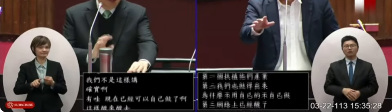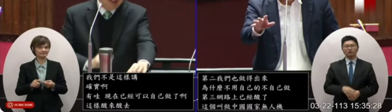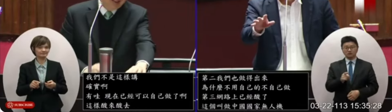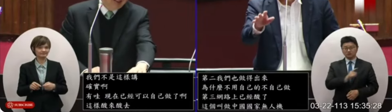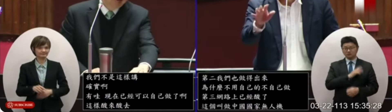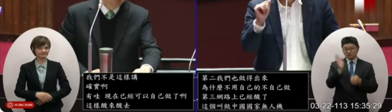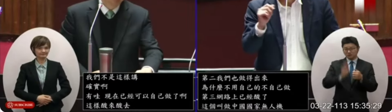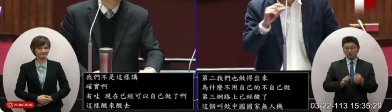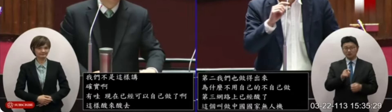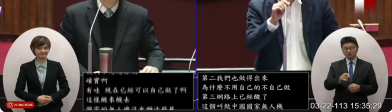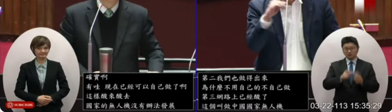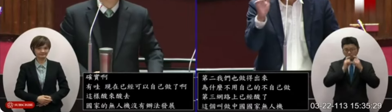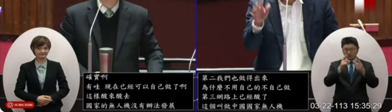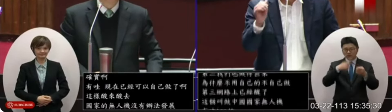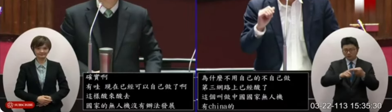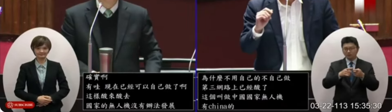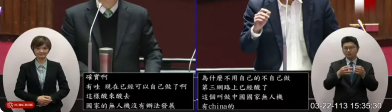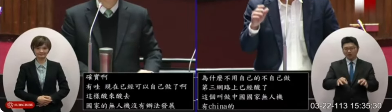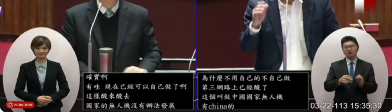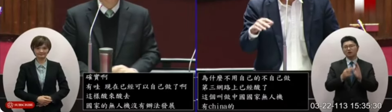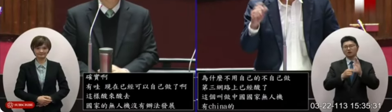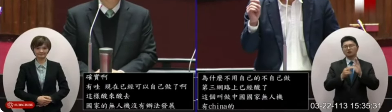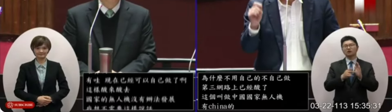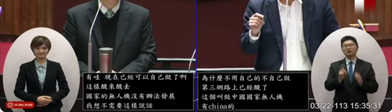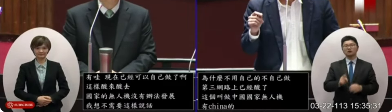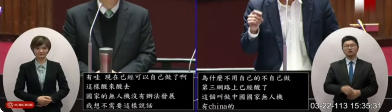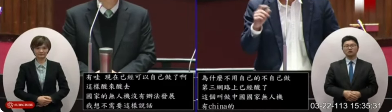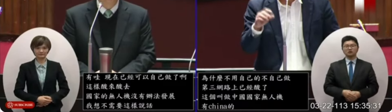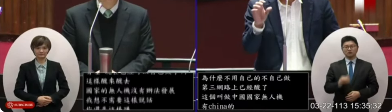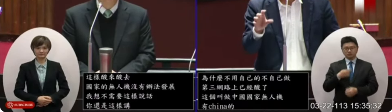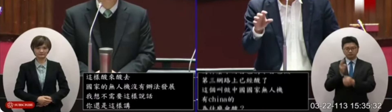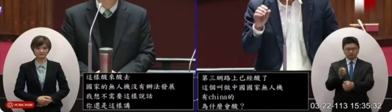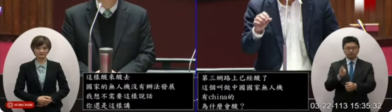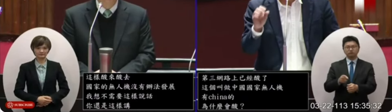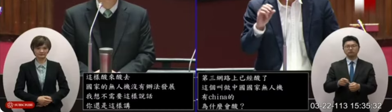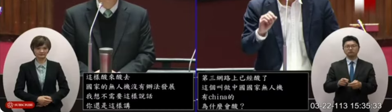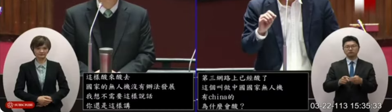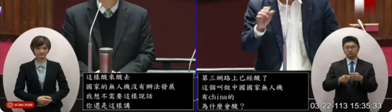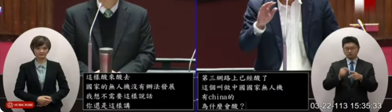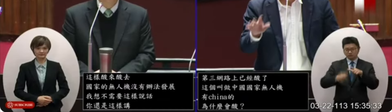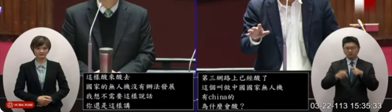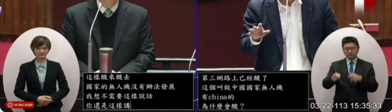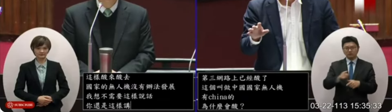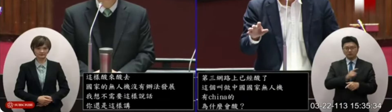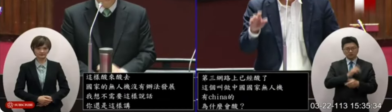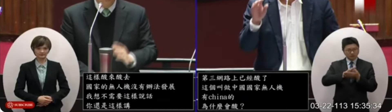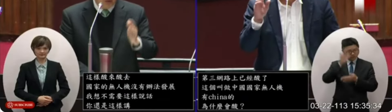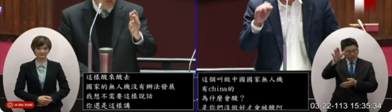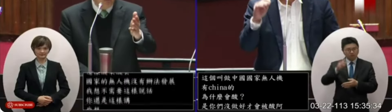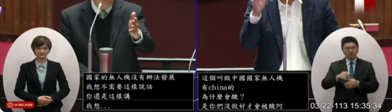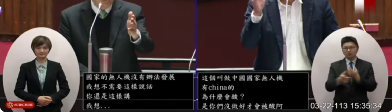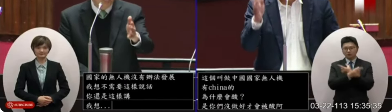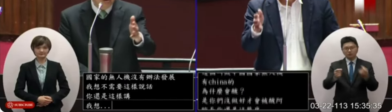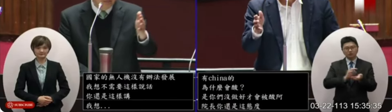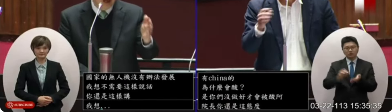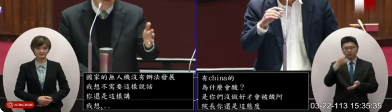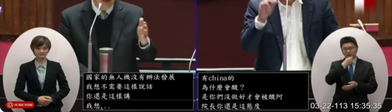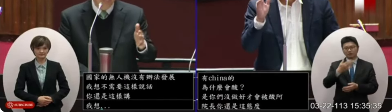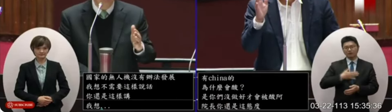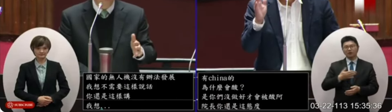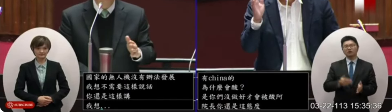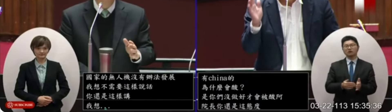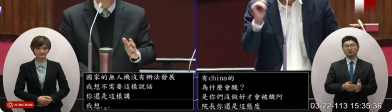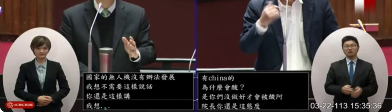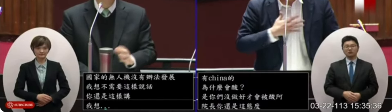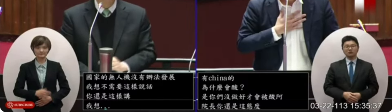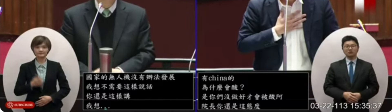你的回答其實很簡單你只要講說我們會要求廠商以後馬達也要用台灣的其實就好了那你的態度是